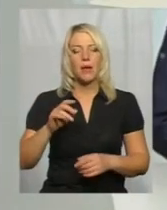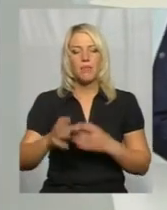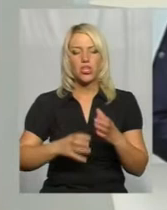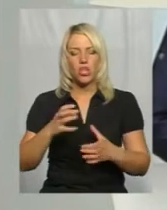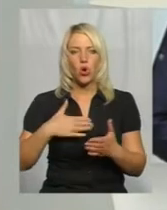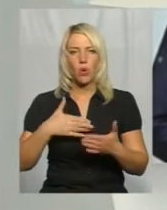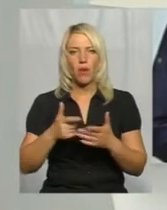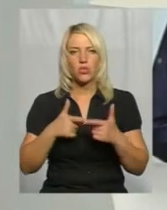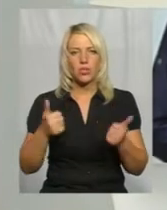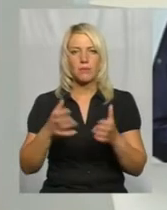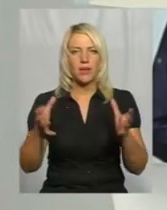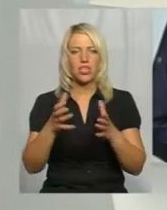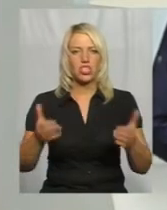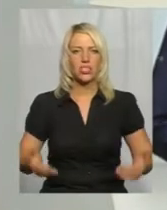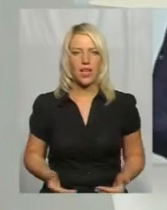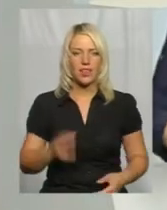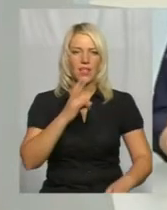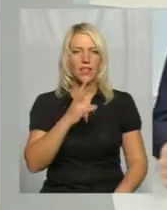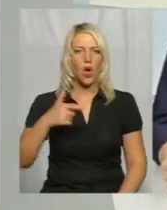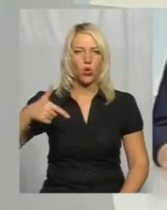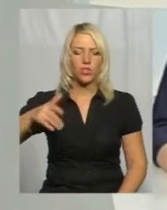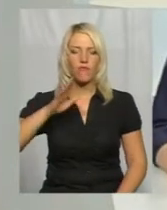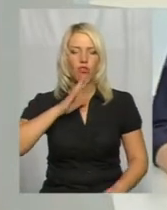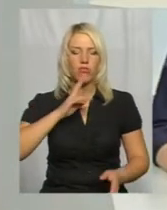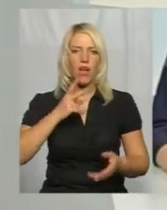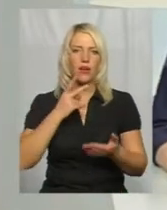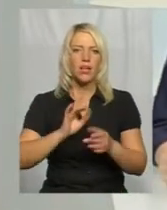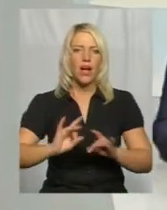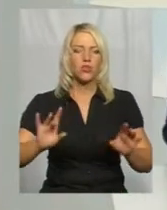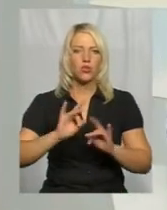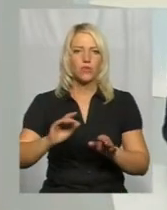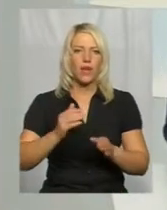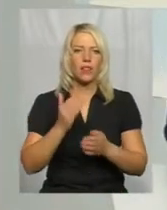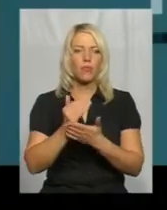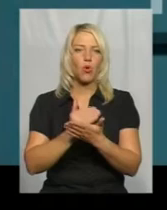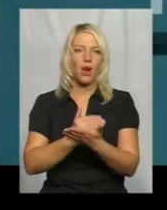«Збережи життя» Надія Гординська. Вона анонсувала серію програм. Нагадаємо.